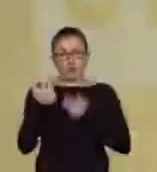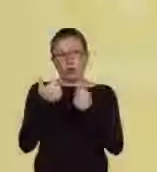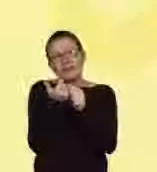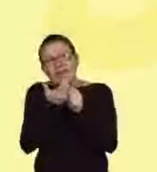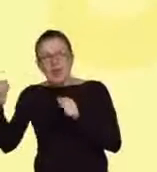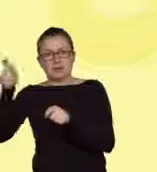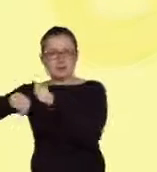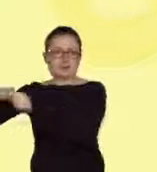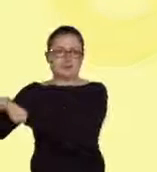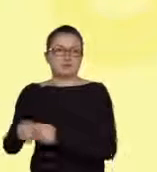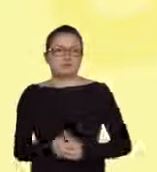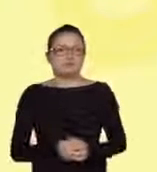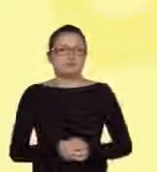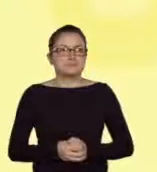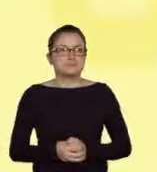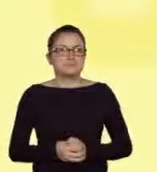kontrolnych.